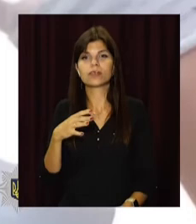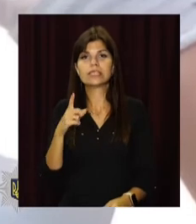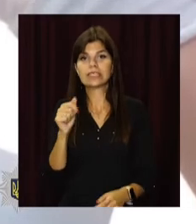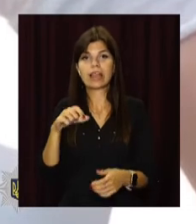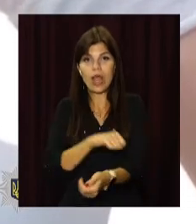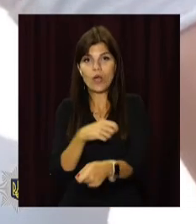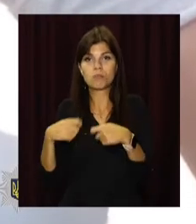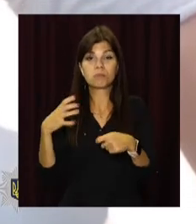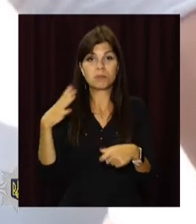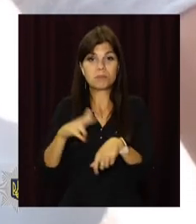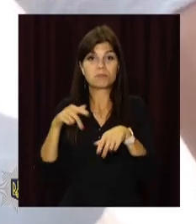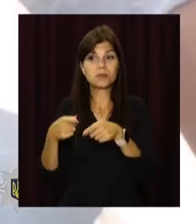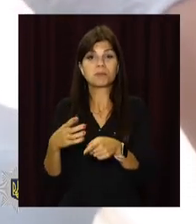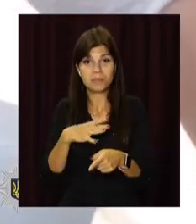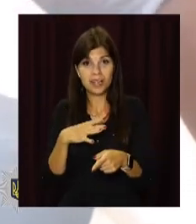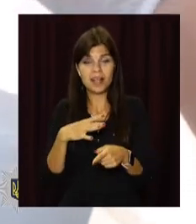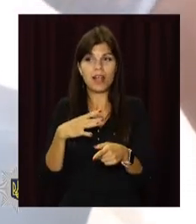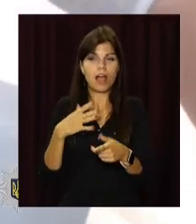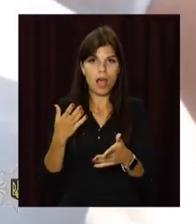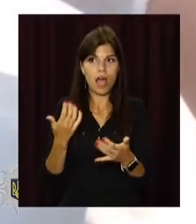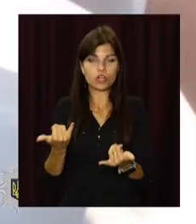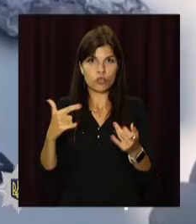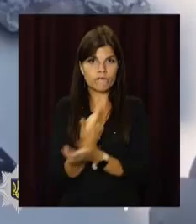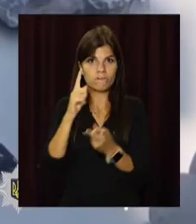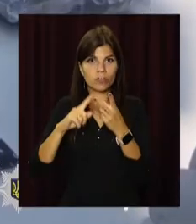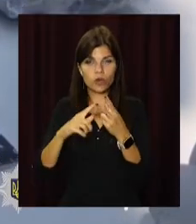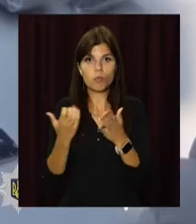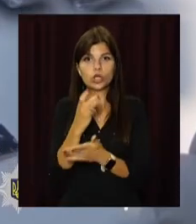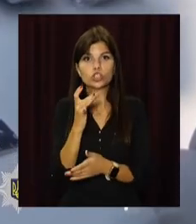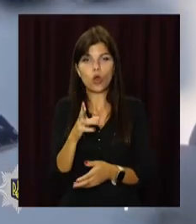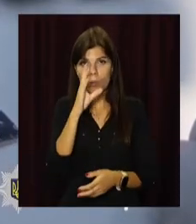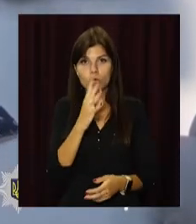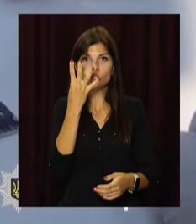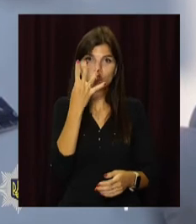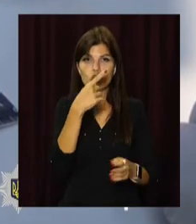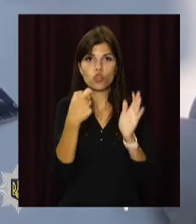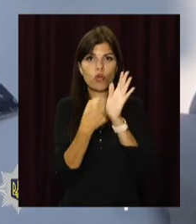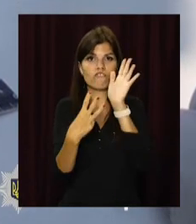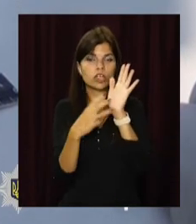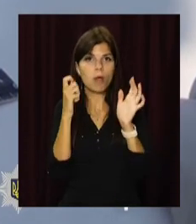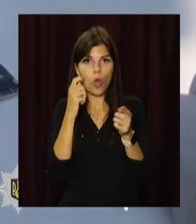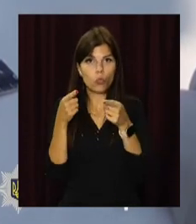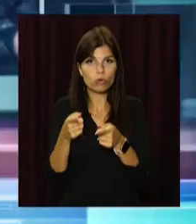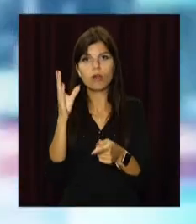збут наркотиків. Ділка затримали, йому загрожує черговий строк від 4 до 8 років.